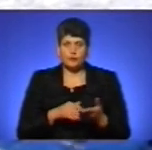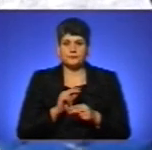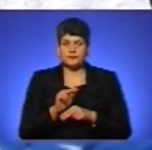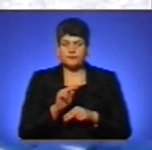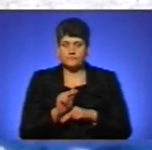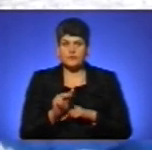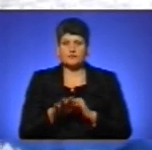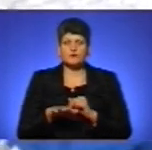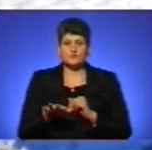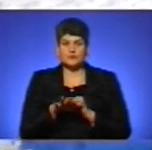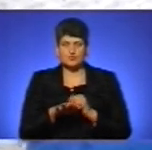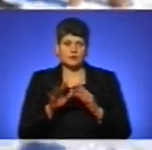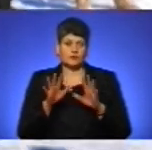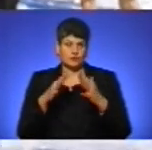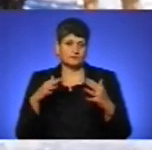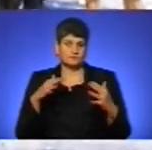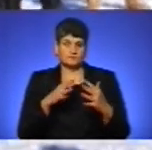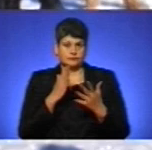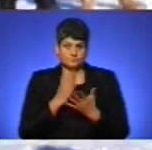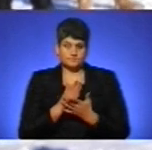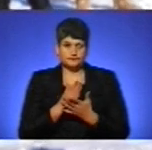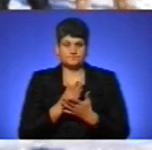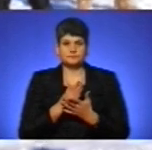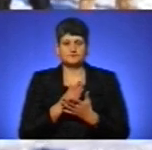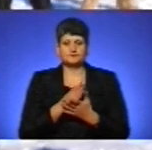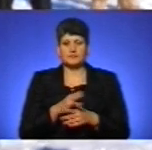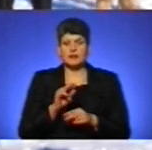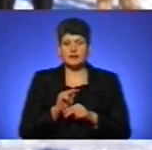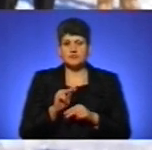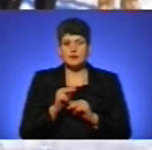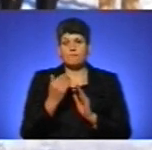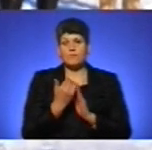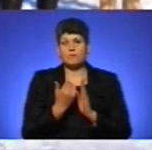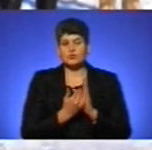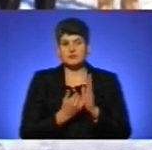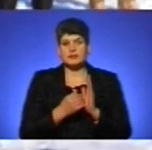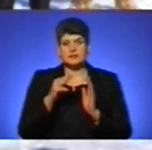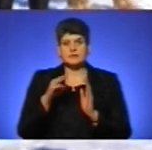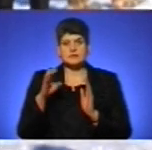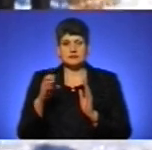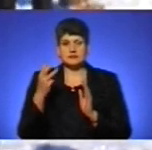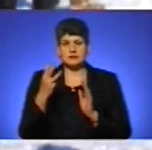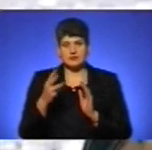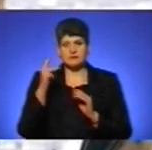вогневого ураження. Навчаємо по протоколу ТІСІ-3, який використовує армія НАТО. Вивчається